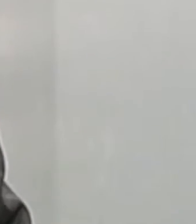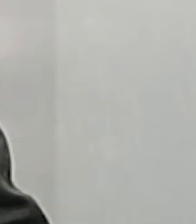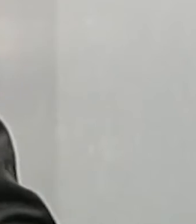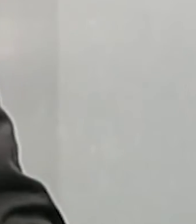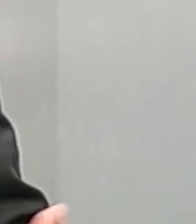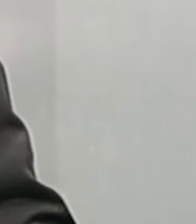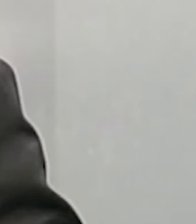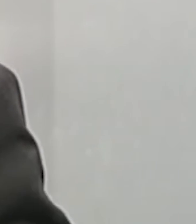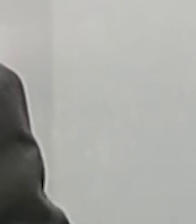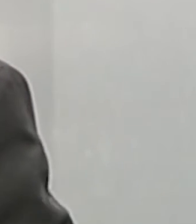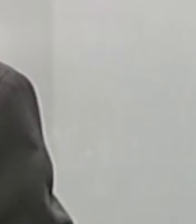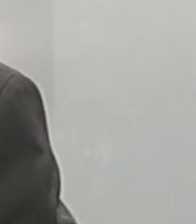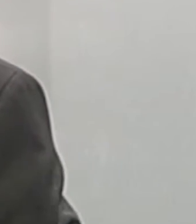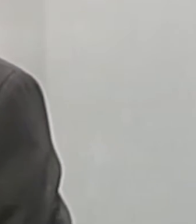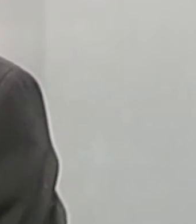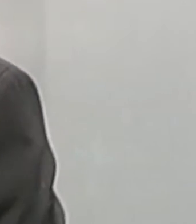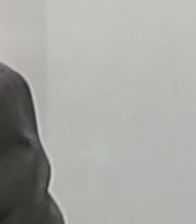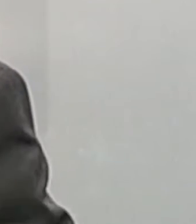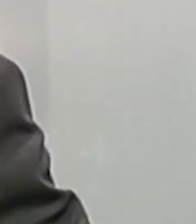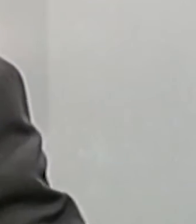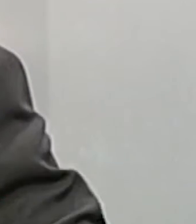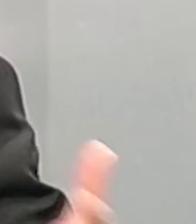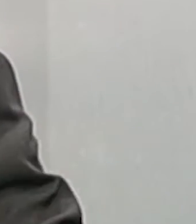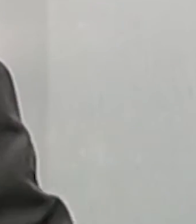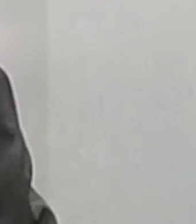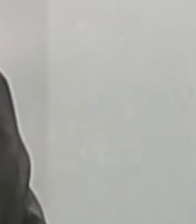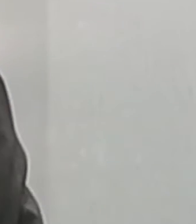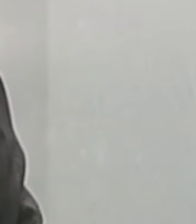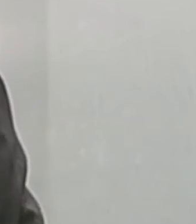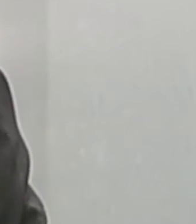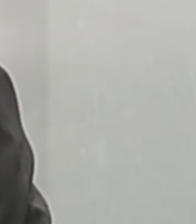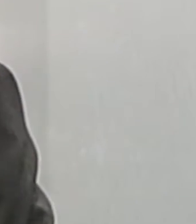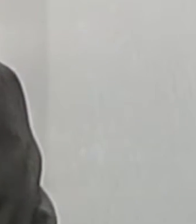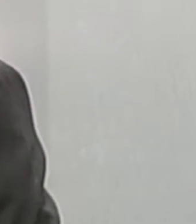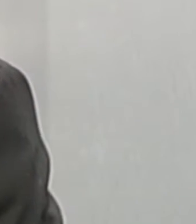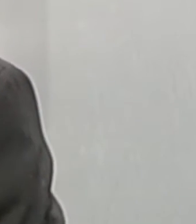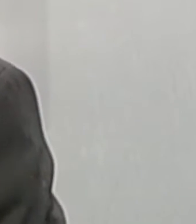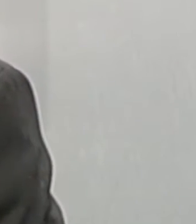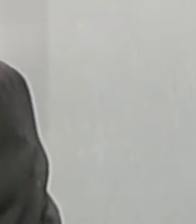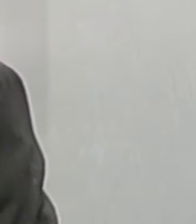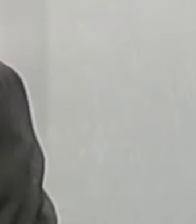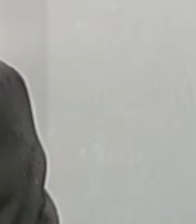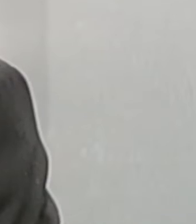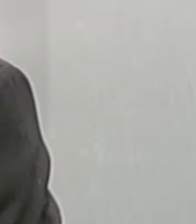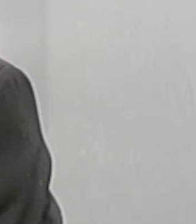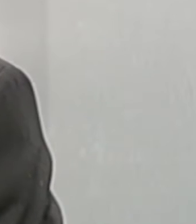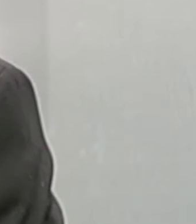так просто ситуація вона… Причому ще до того, як вона потрапила в пресу, вже розслідування вголосилося.